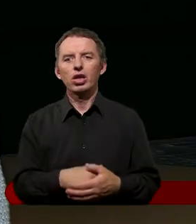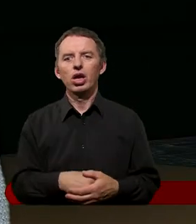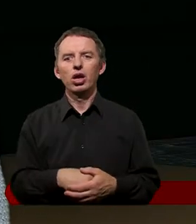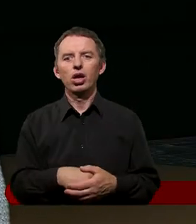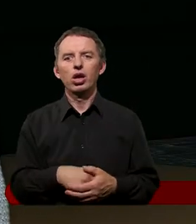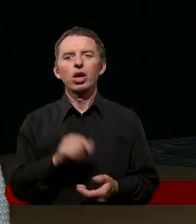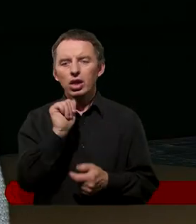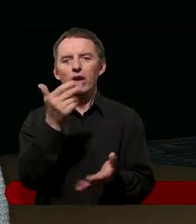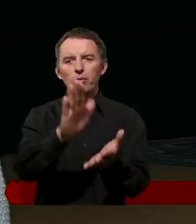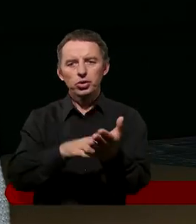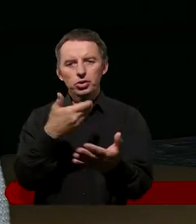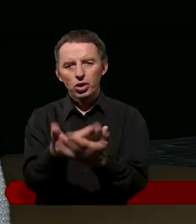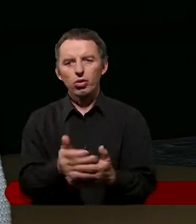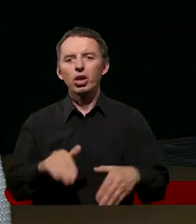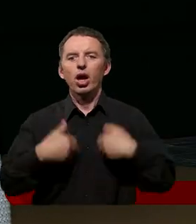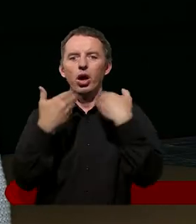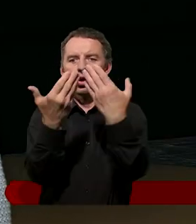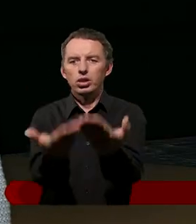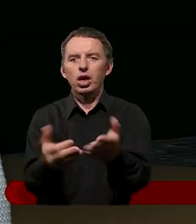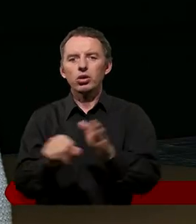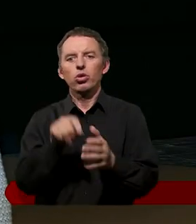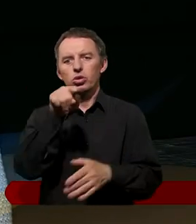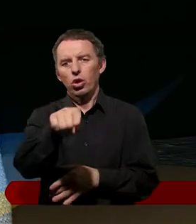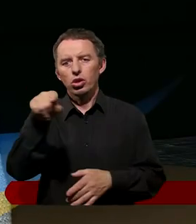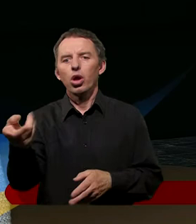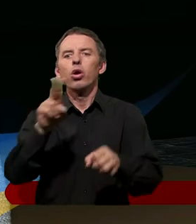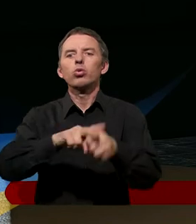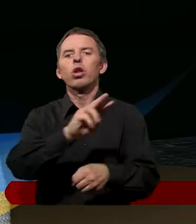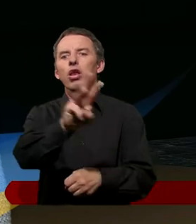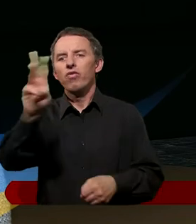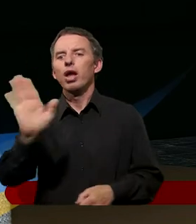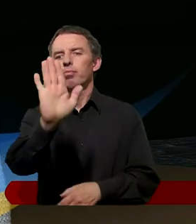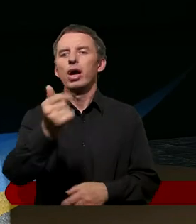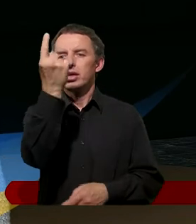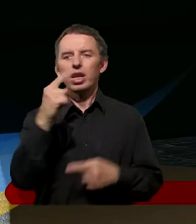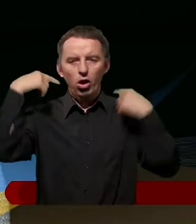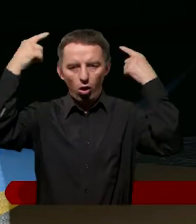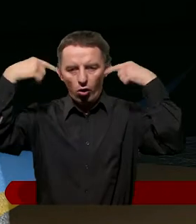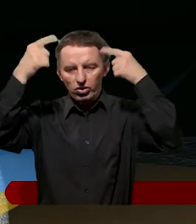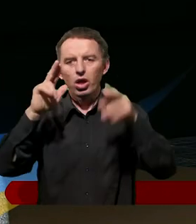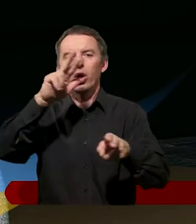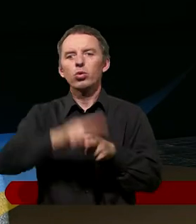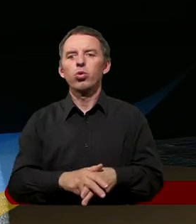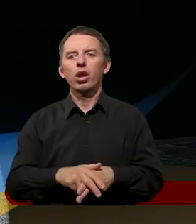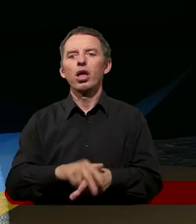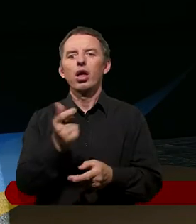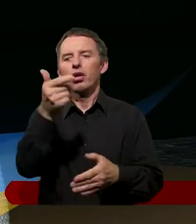praktyczny przykład znowu. Odwołał się do tego, Któż z Was mając jedną owcę, gdyby